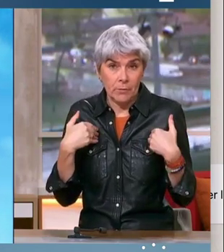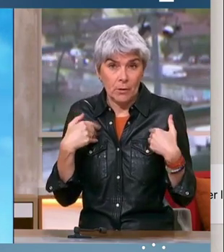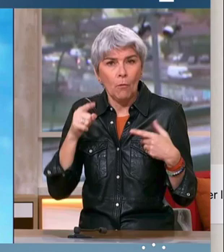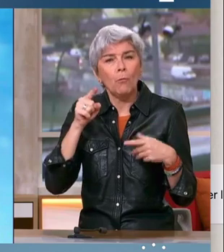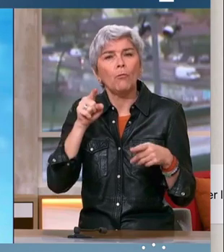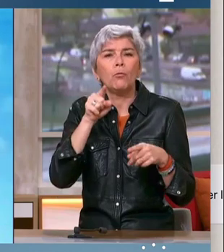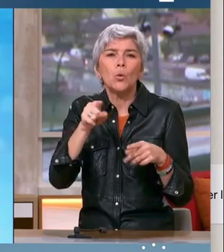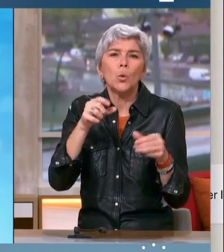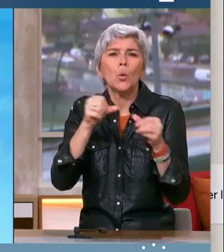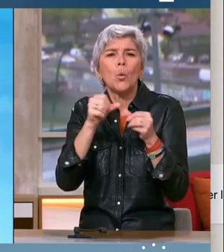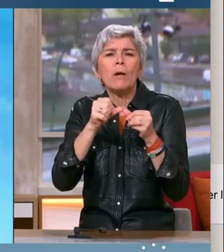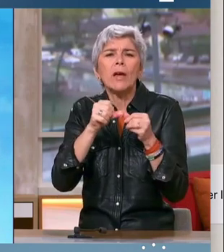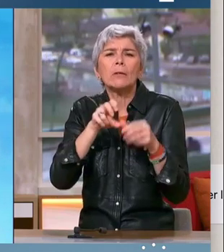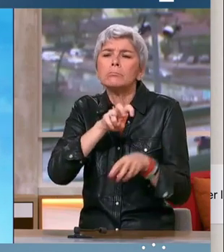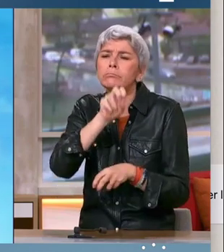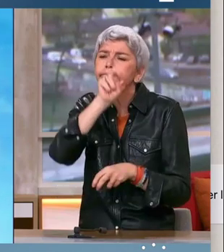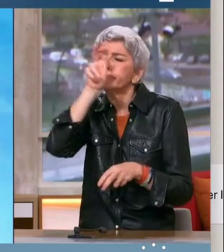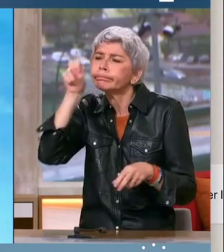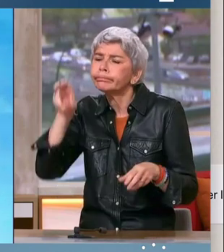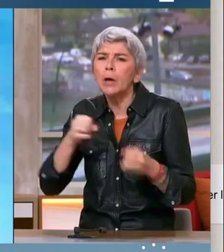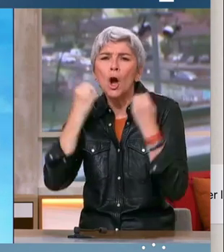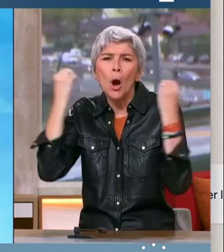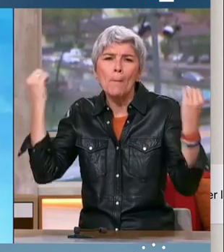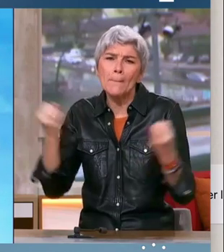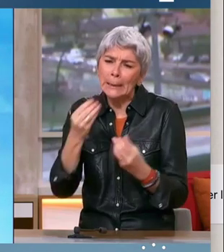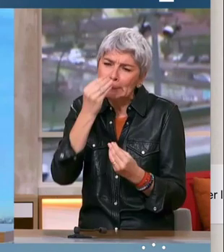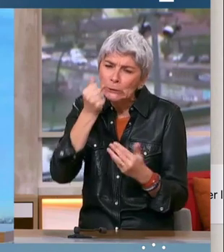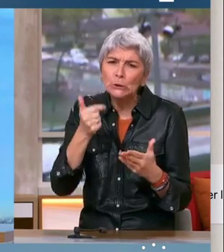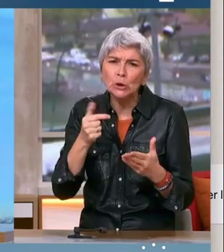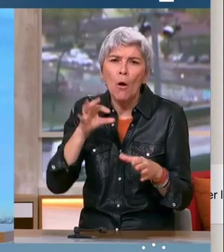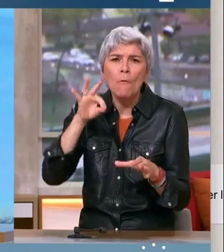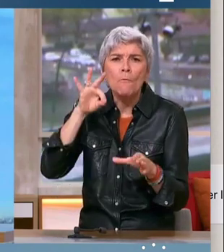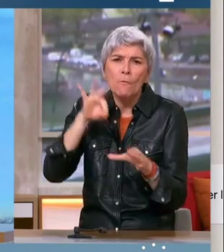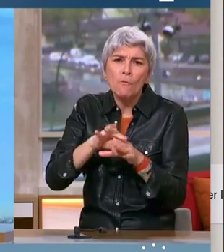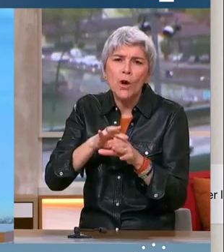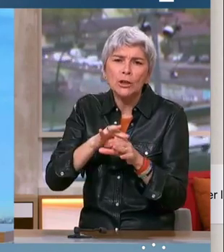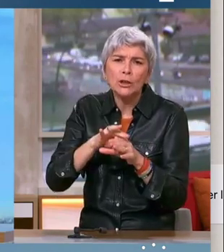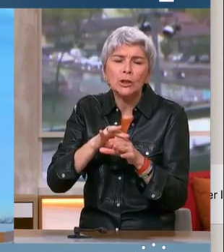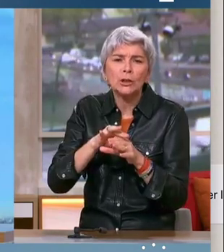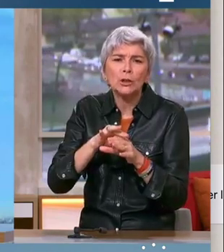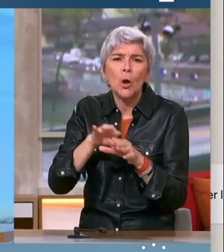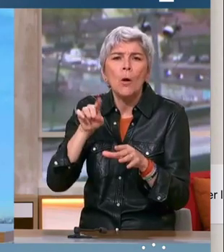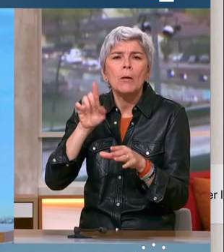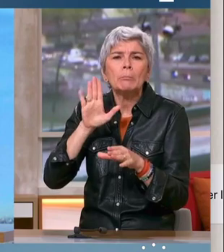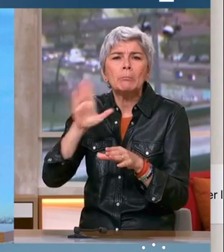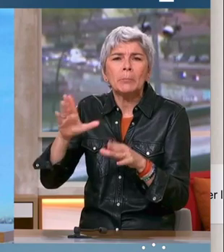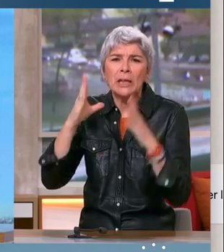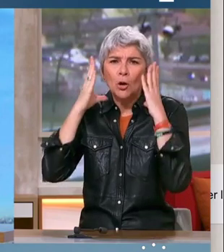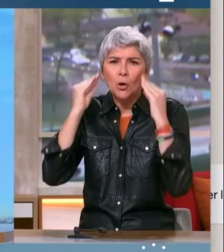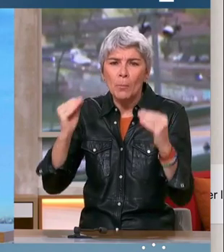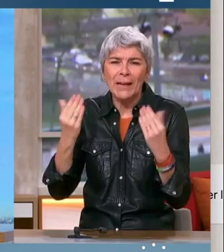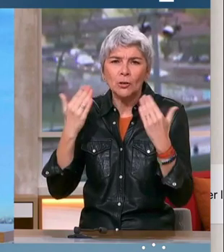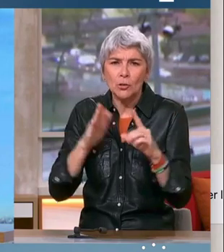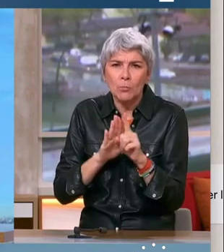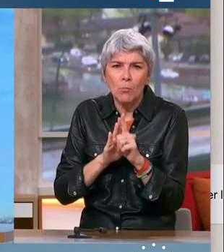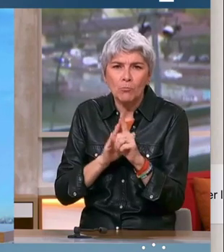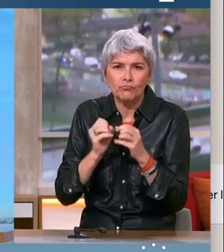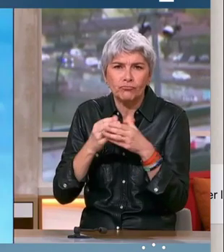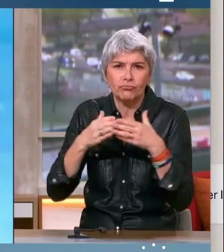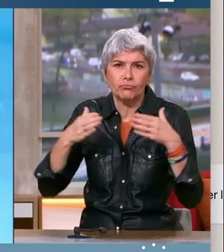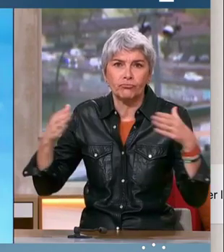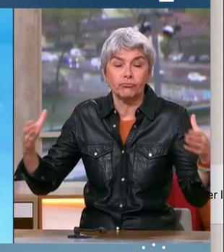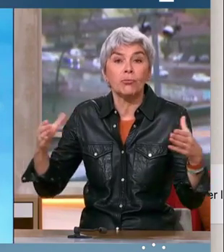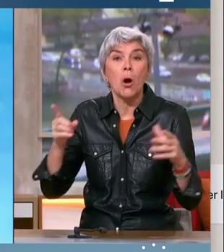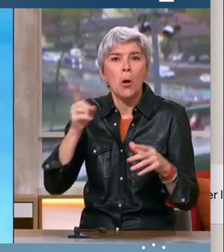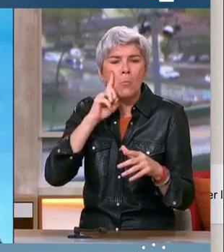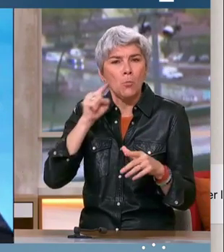déplacez dans votre campagne, qu'il y a aujourd'hui une montée du vote en faveur de Marine Le Pen, qui, lorsqu'on regarde par exemple les hypothèses de second tour,